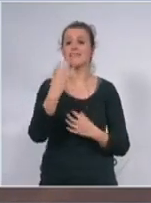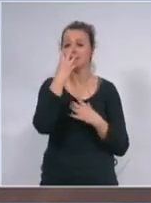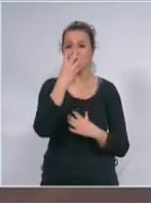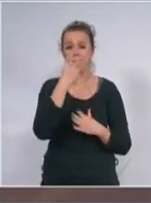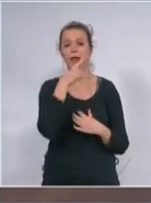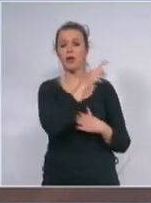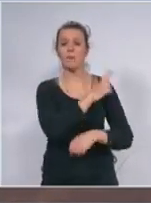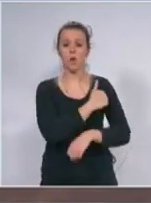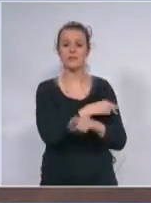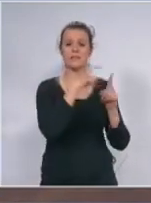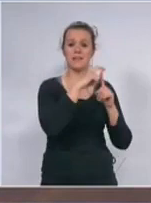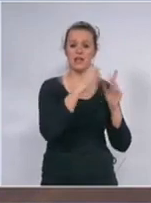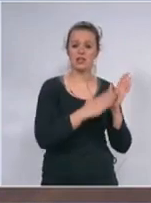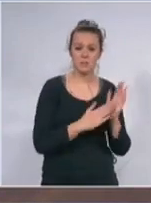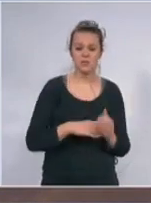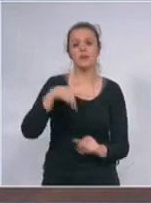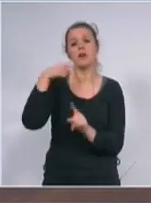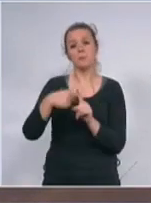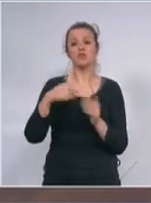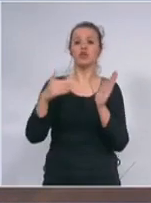i da zna da će 40 još respiratora